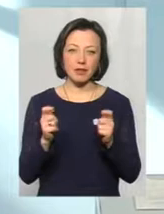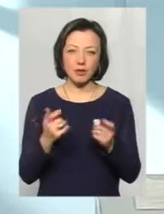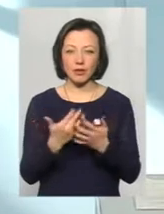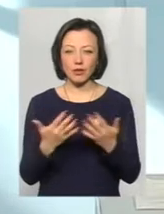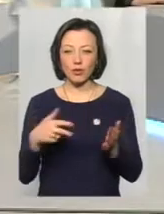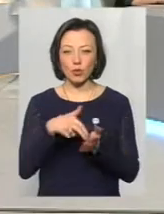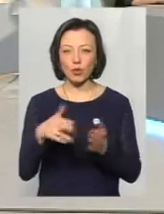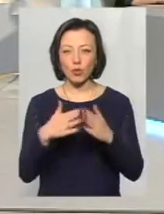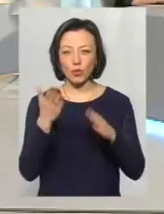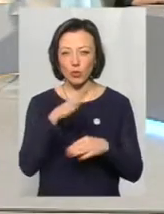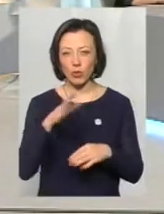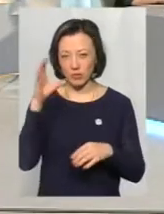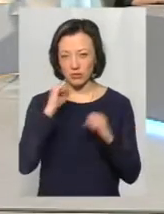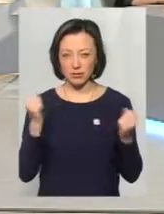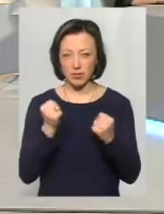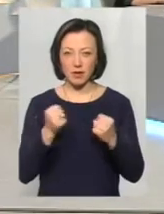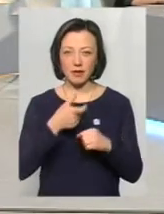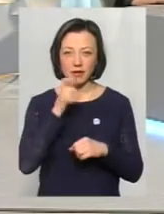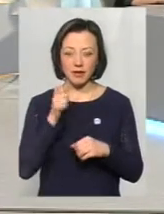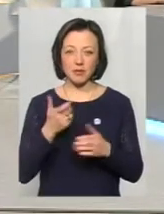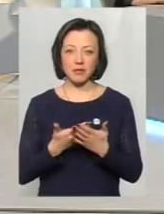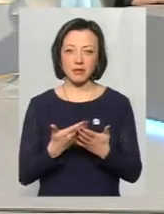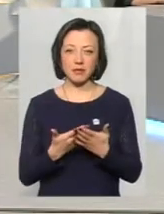не дійшли додому, десь випили,